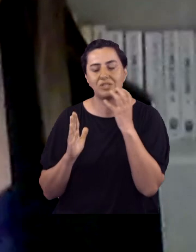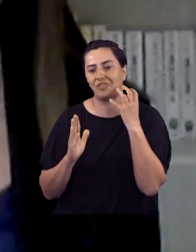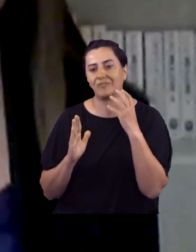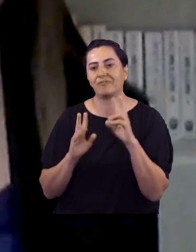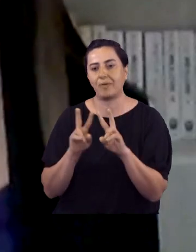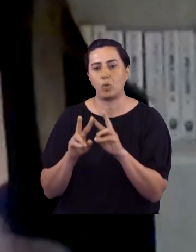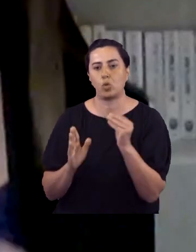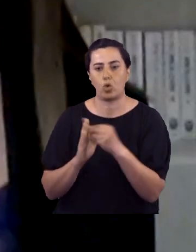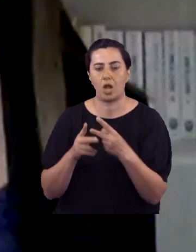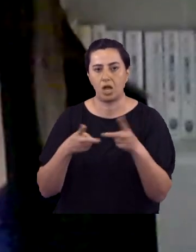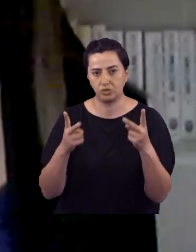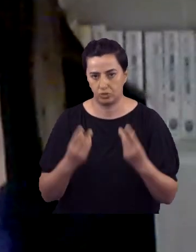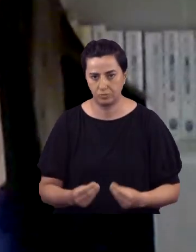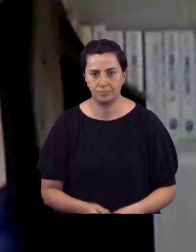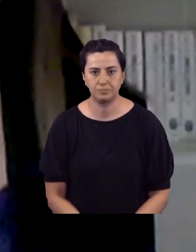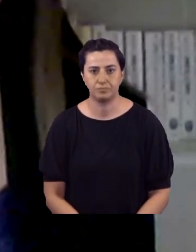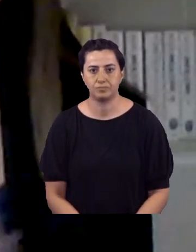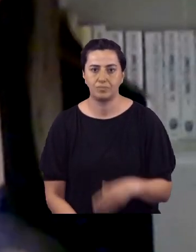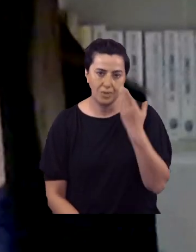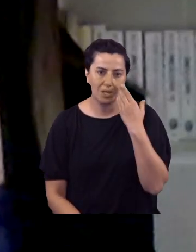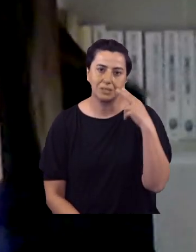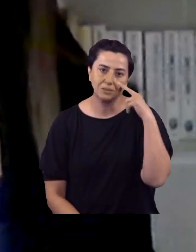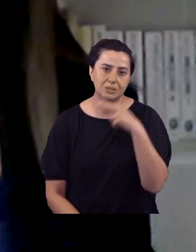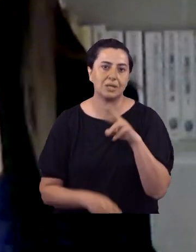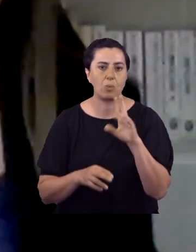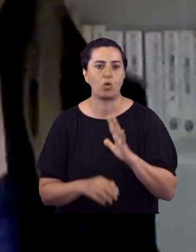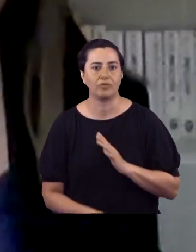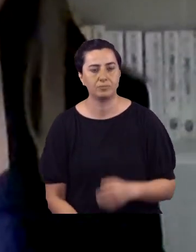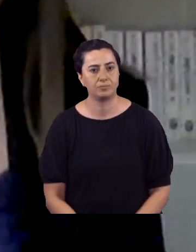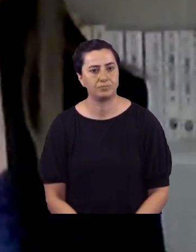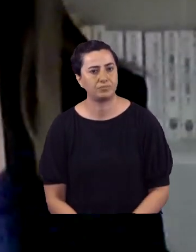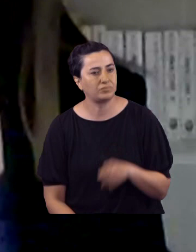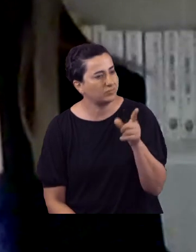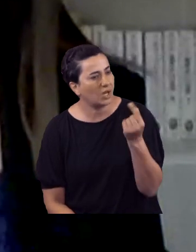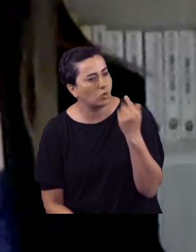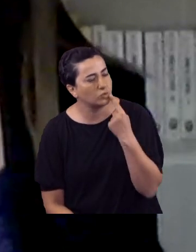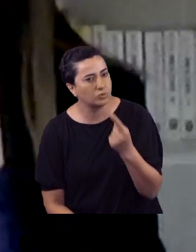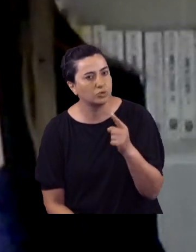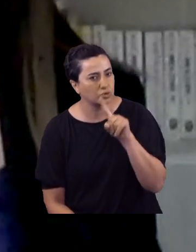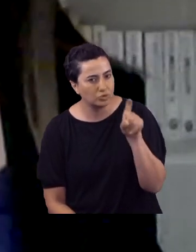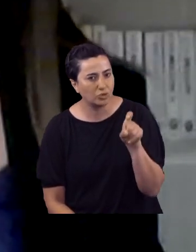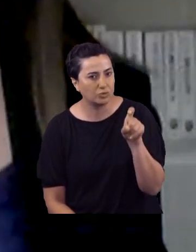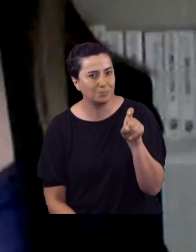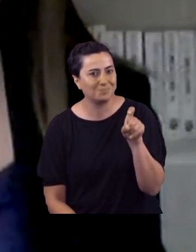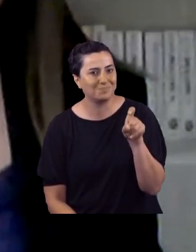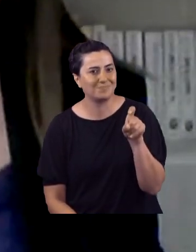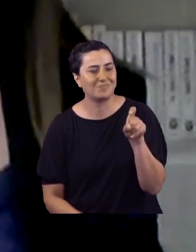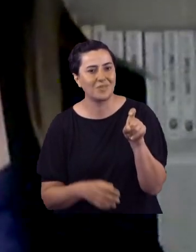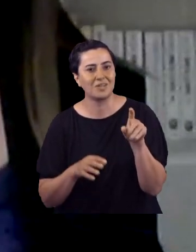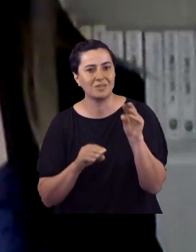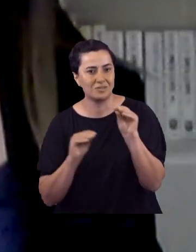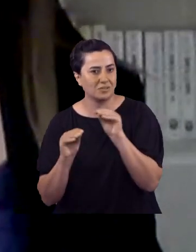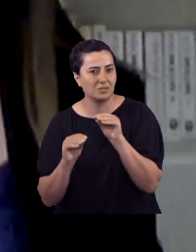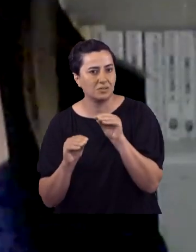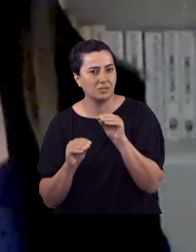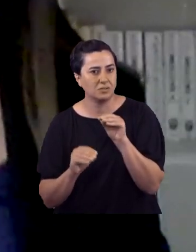yayınlandı. Onu incelemek isteyenler görebilirler. Demin sordum ama bütün hikayeler